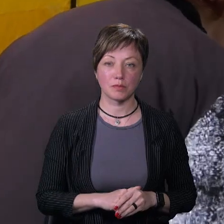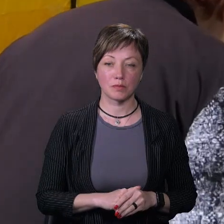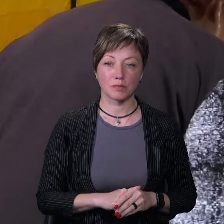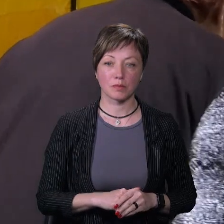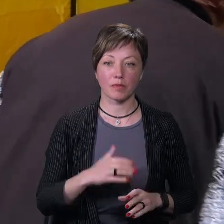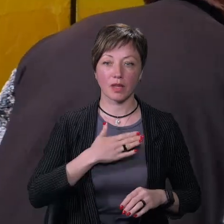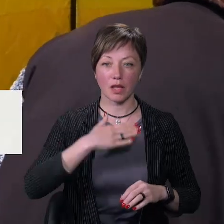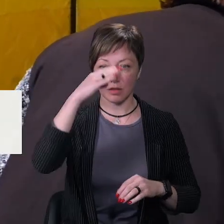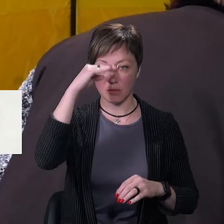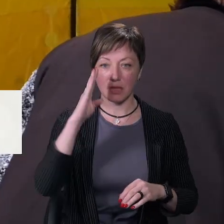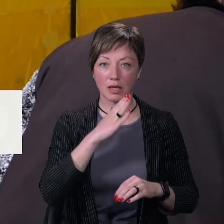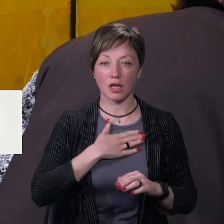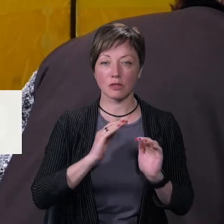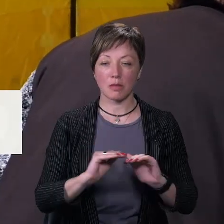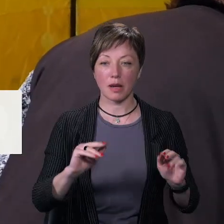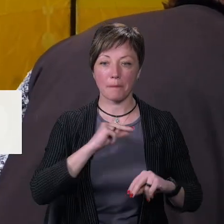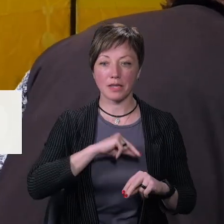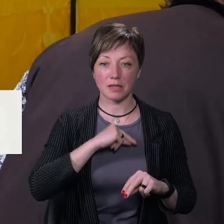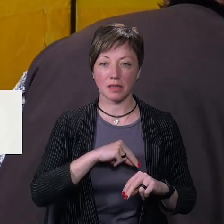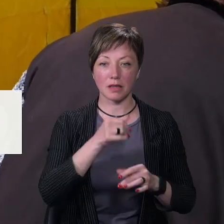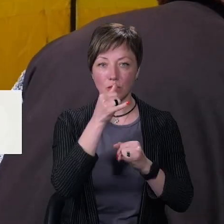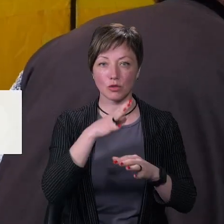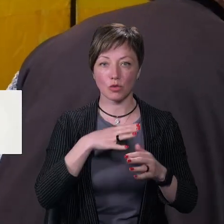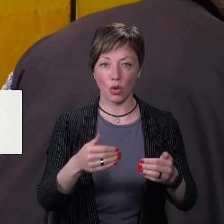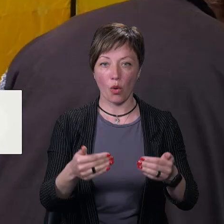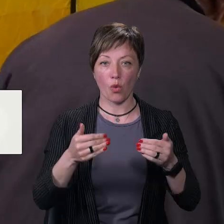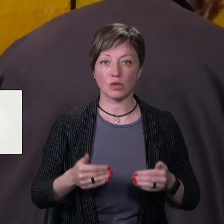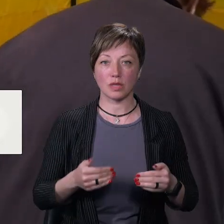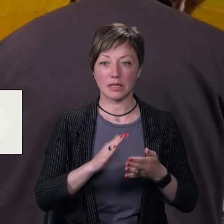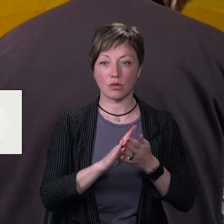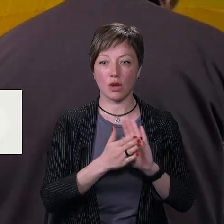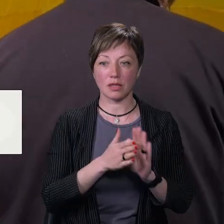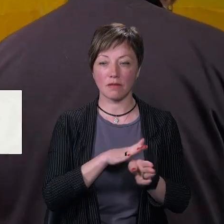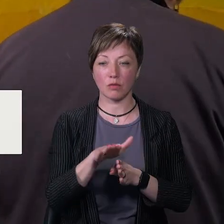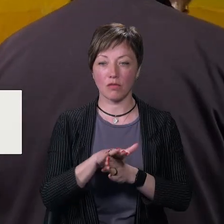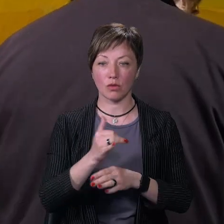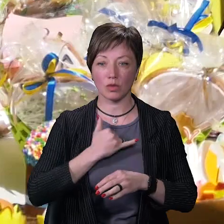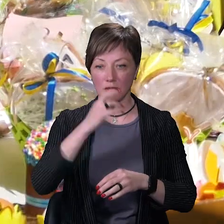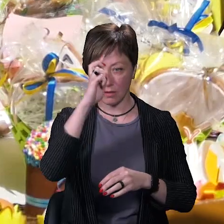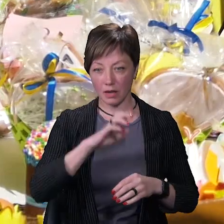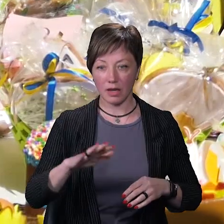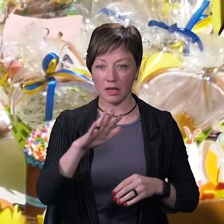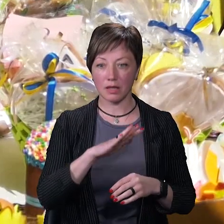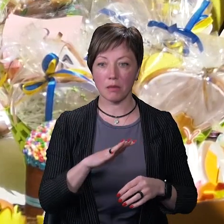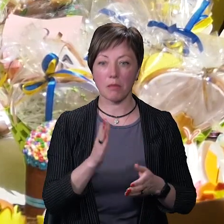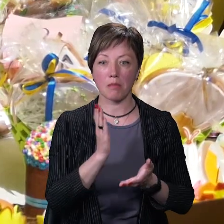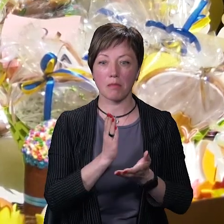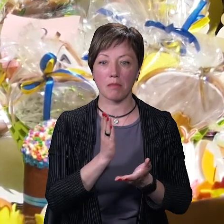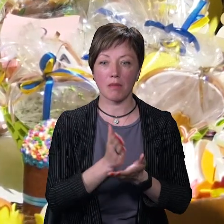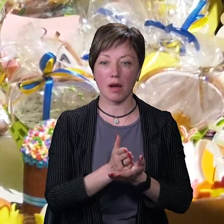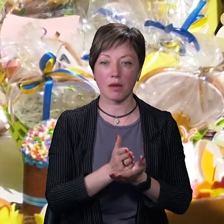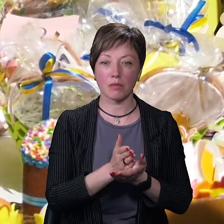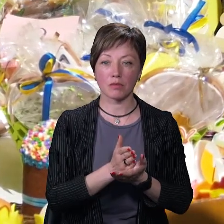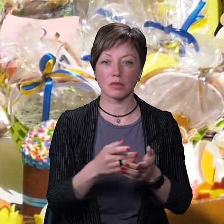Наші батьки, наші малята, наші працівники не можуть бути осторонь до ситуації, яка відбувається у нас в країні. Ми маємо